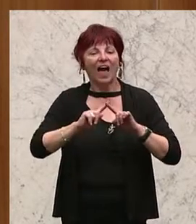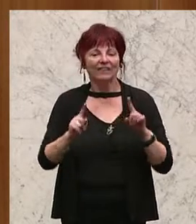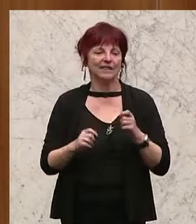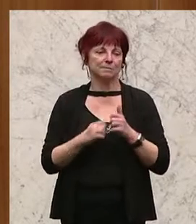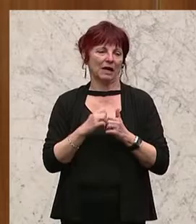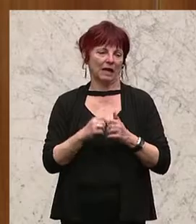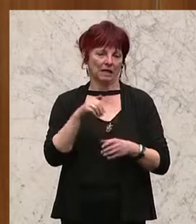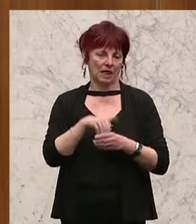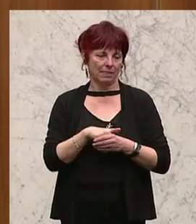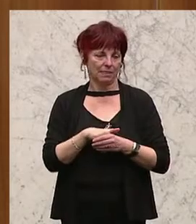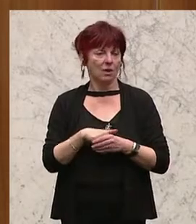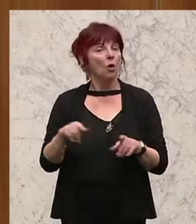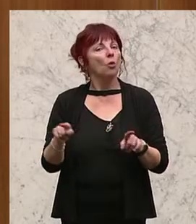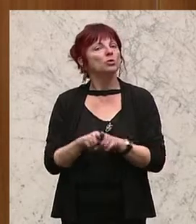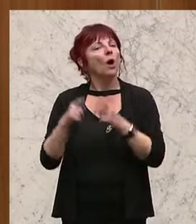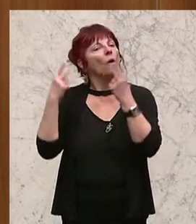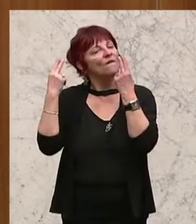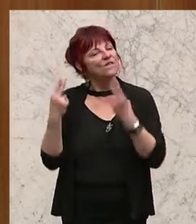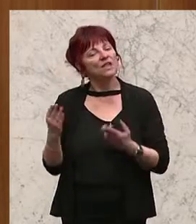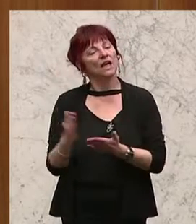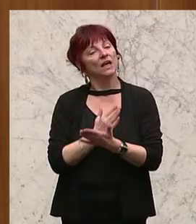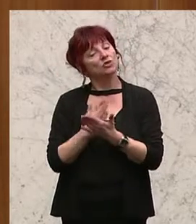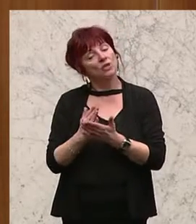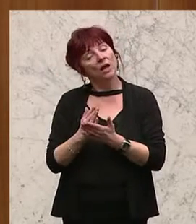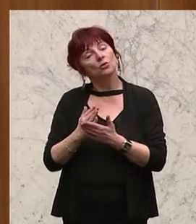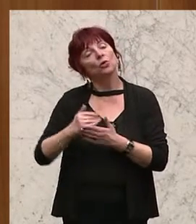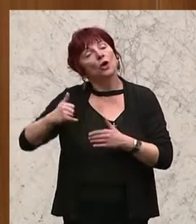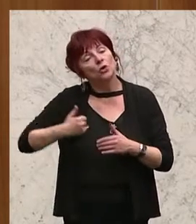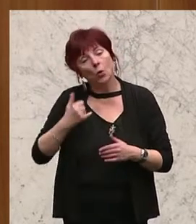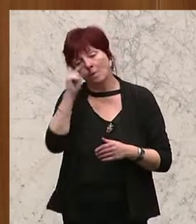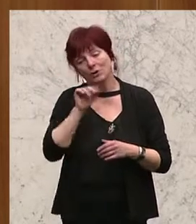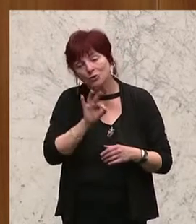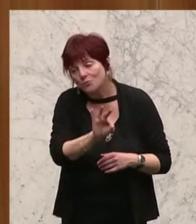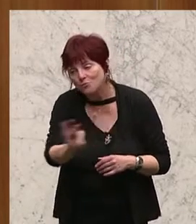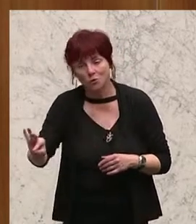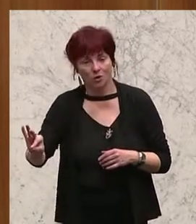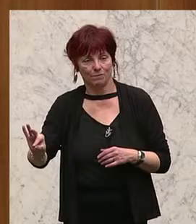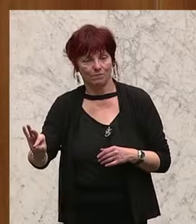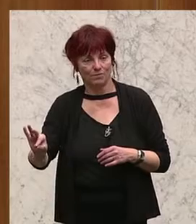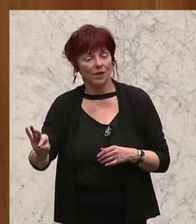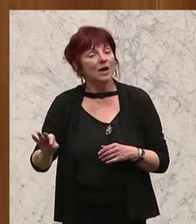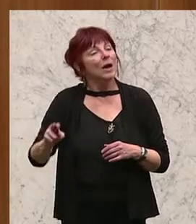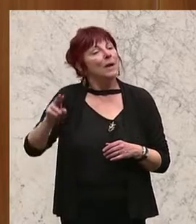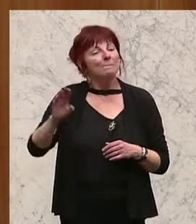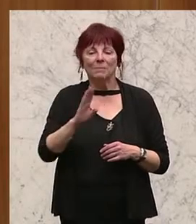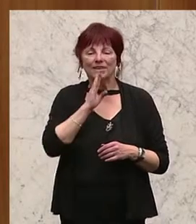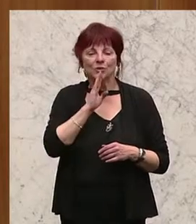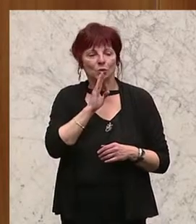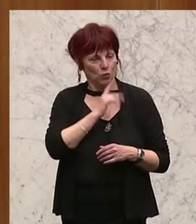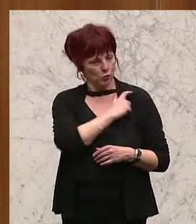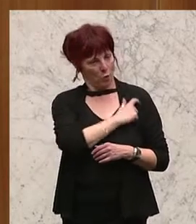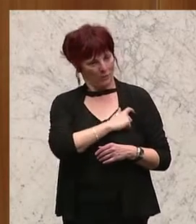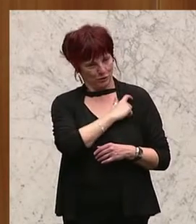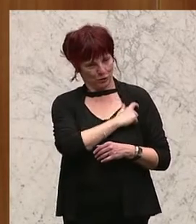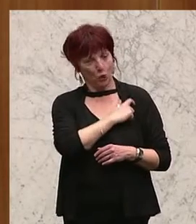ganz wichtige Entscheidung für die jungen Menschen getroffen. Wir haben bei der Pensionskommission die Jugend stärker einbezogen